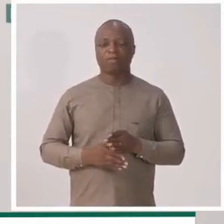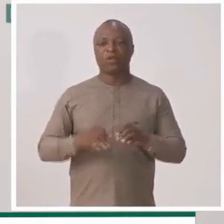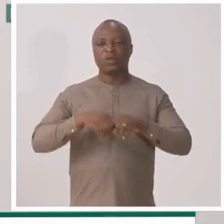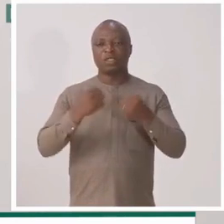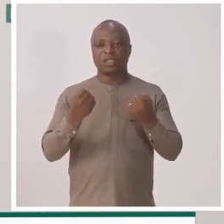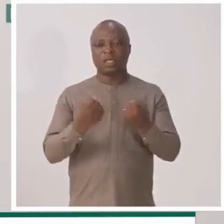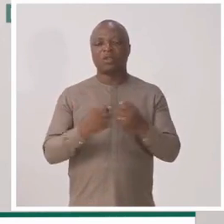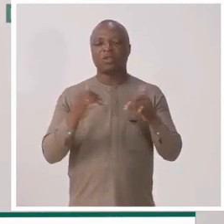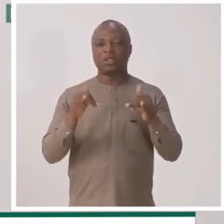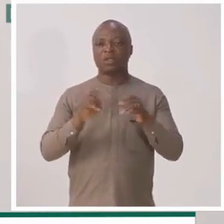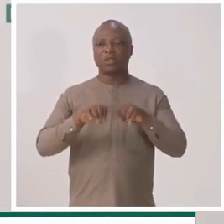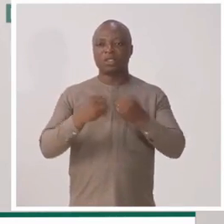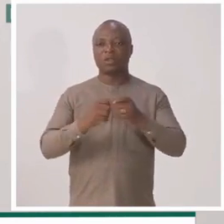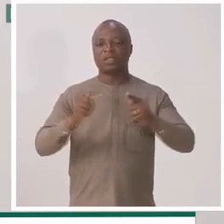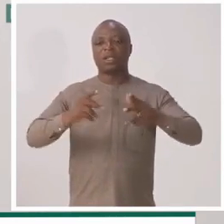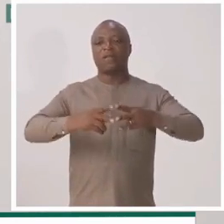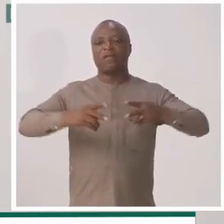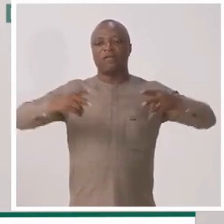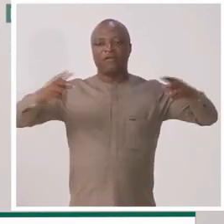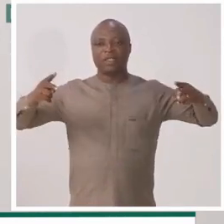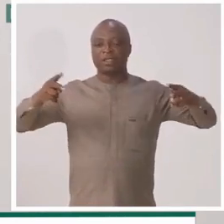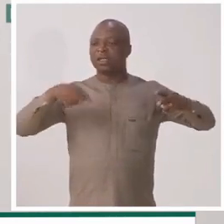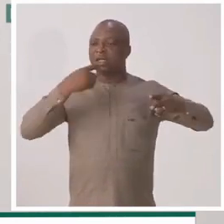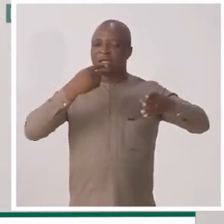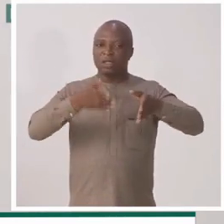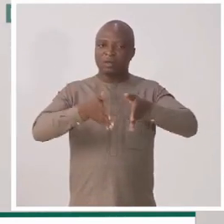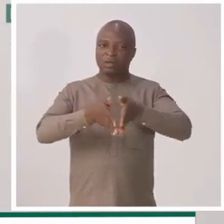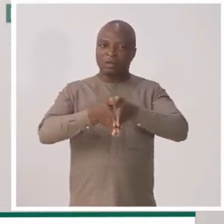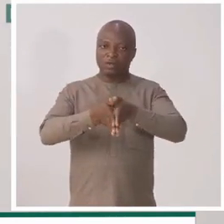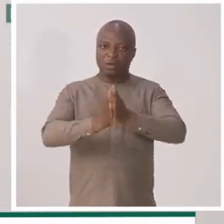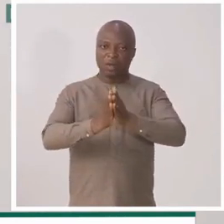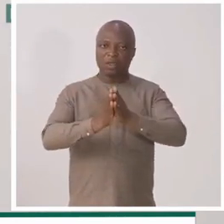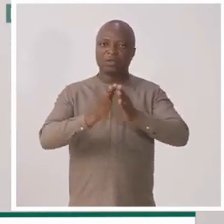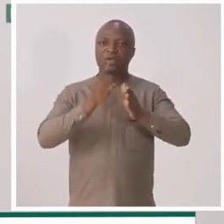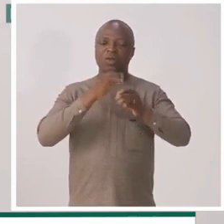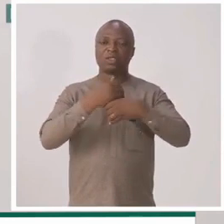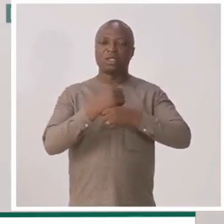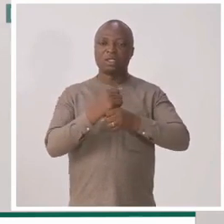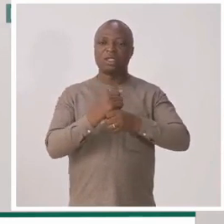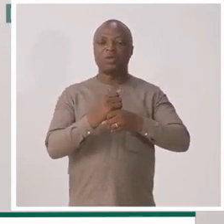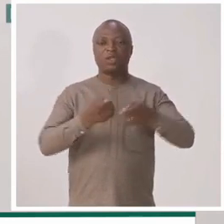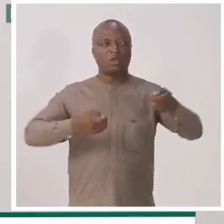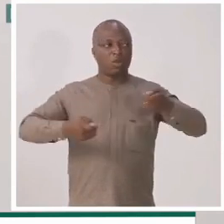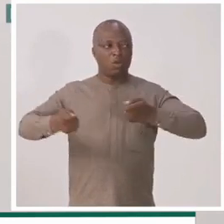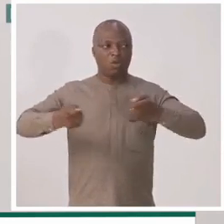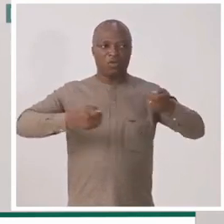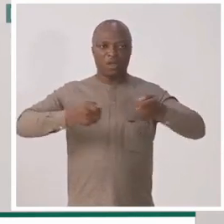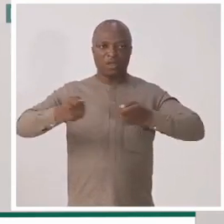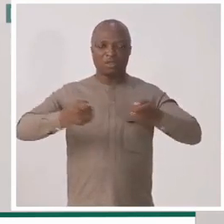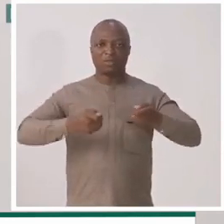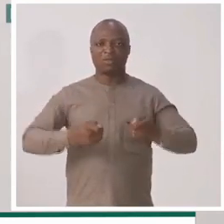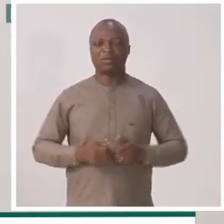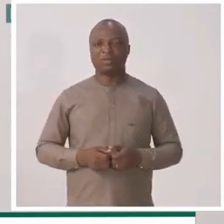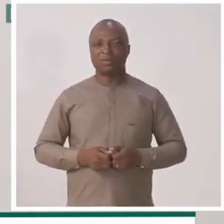Le secteur des loisirs est un secteur très vaste qui demande que soit mise en place une gouvernance